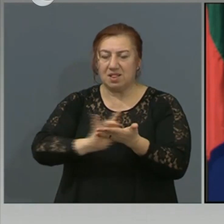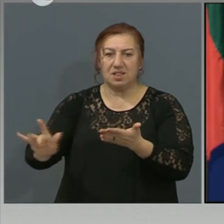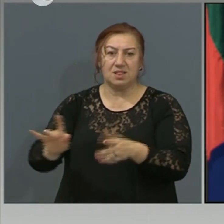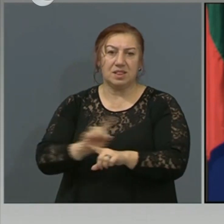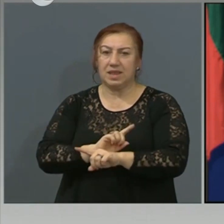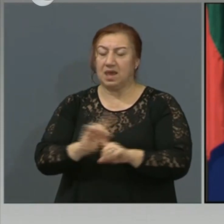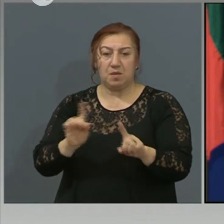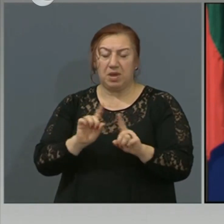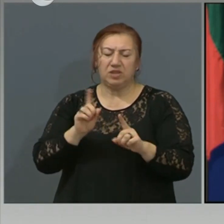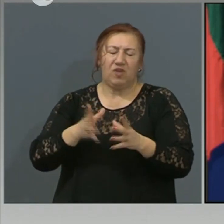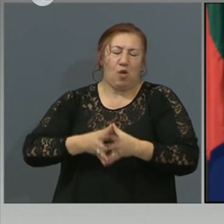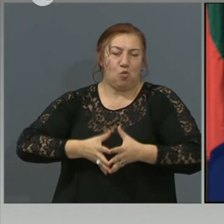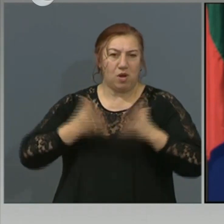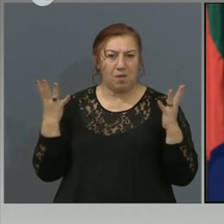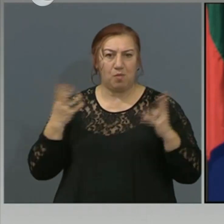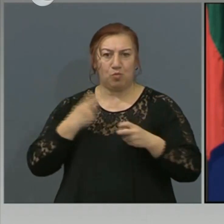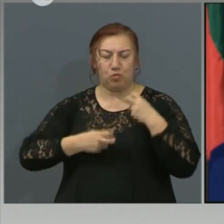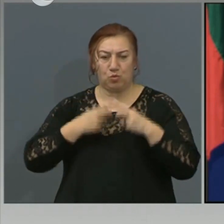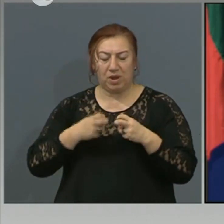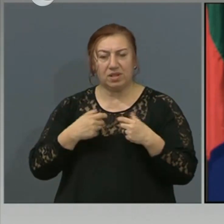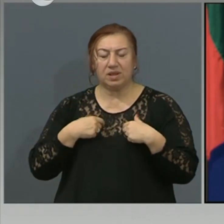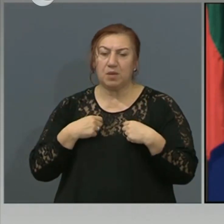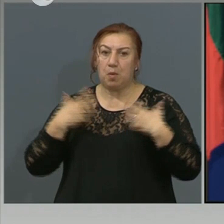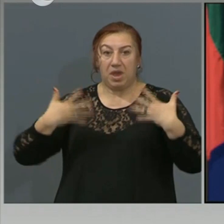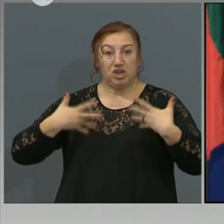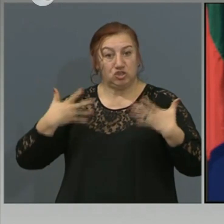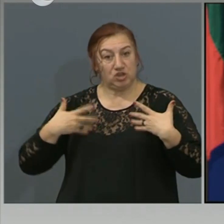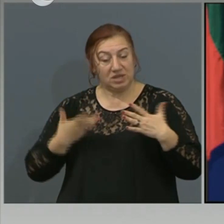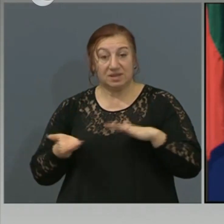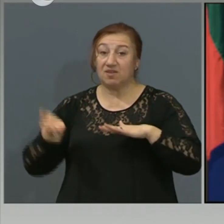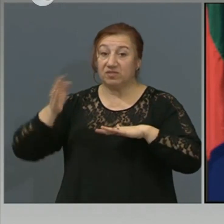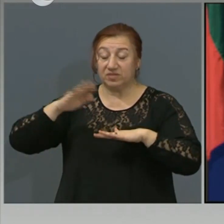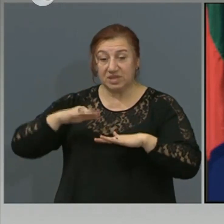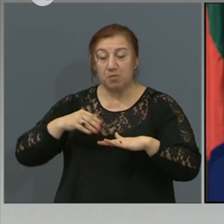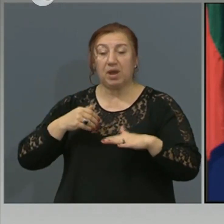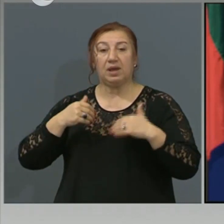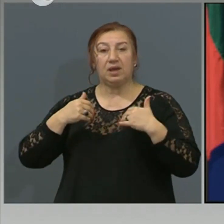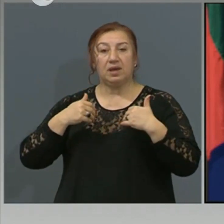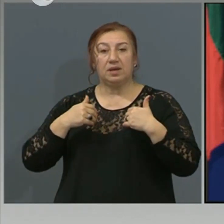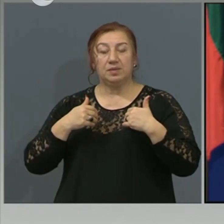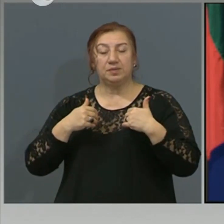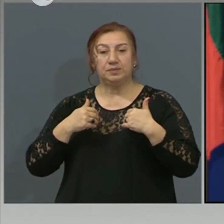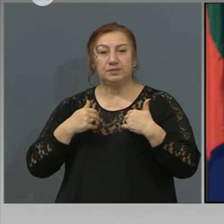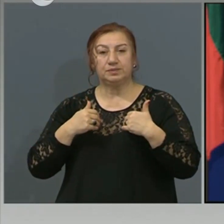И ние имаме невероятното щастие все пак да се пре